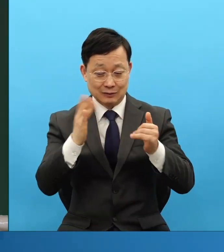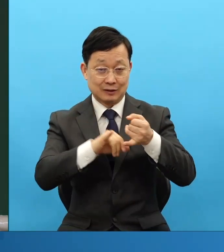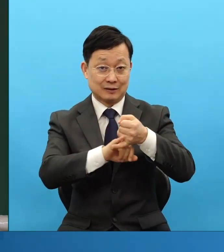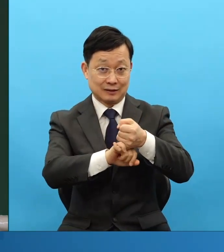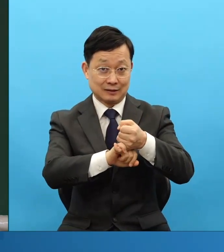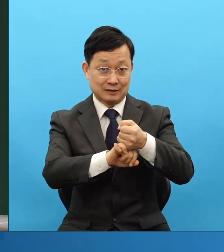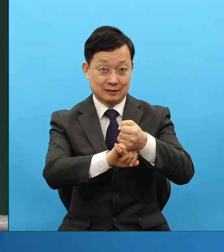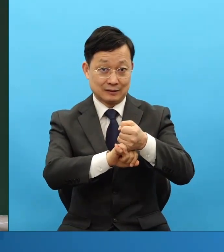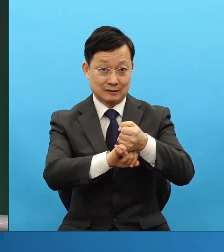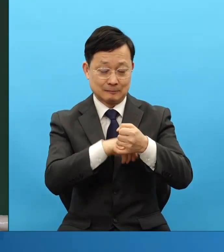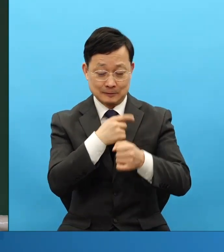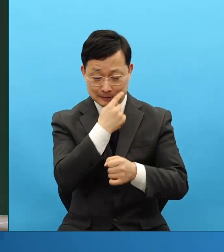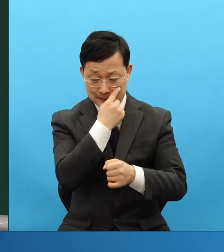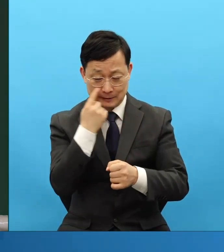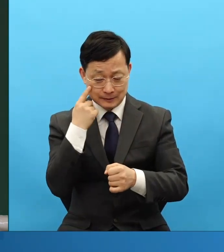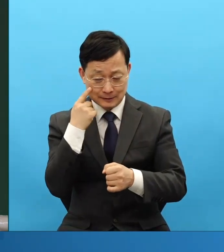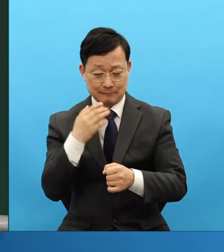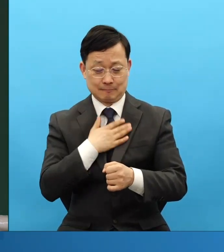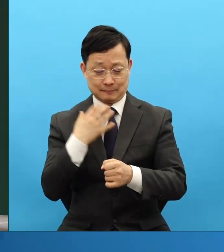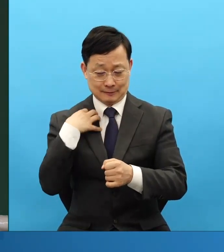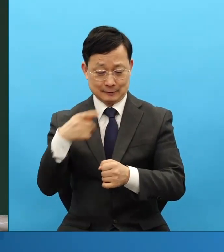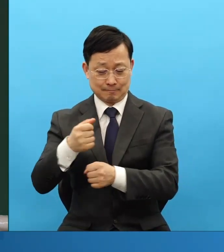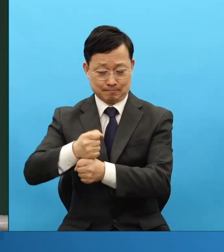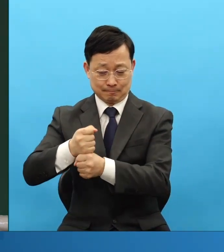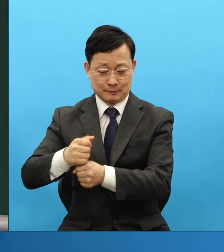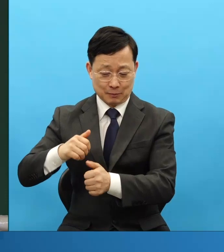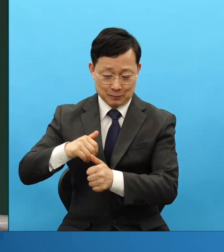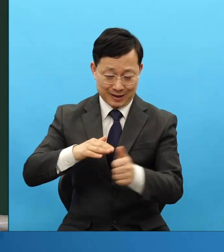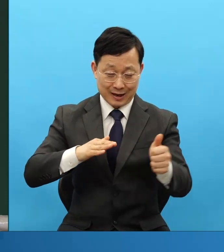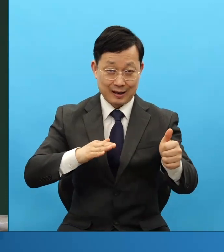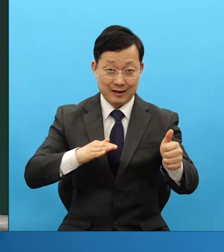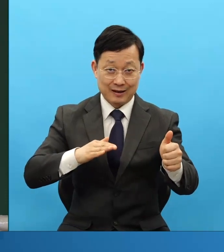정인 만들겠다고 했어요. 드디어